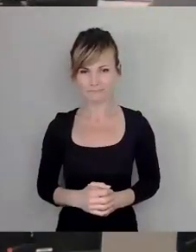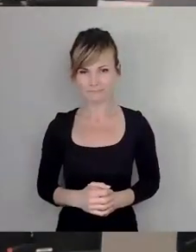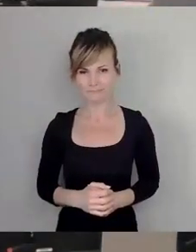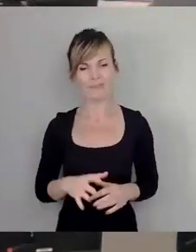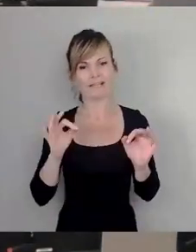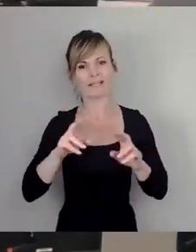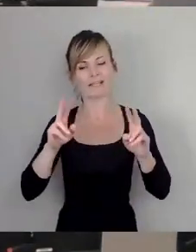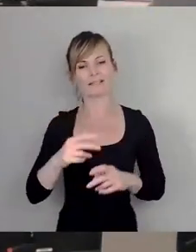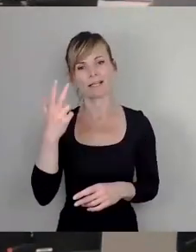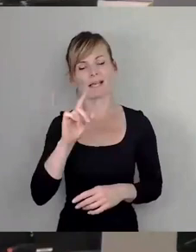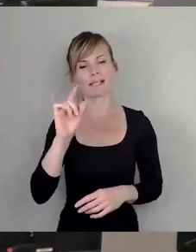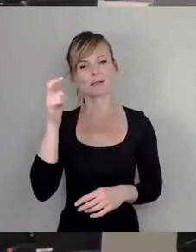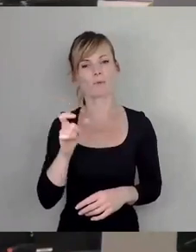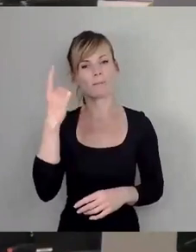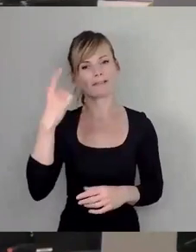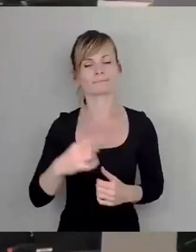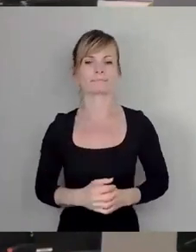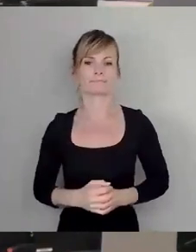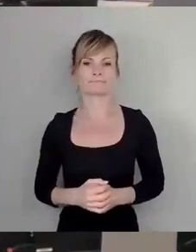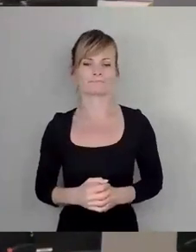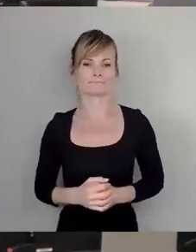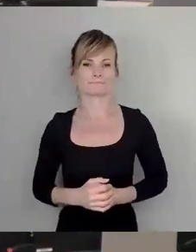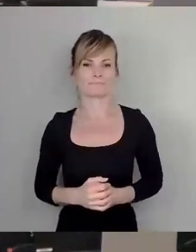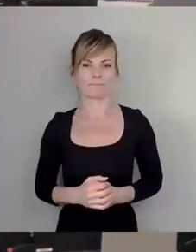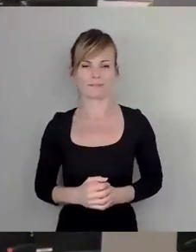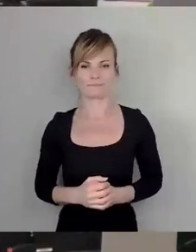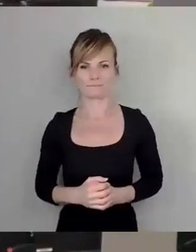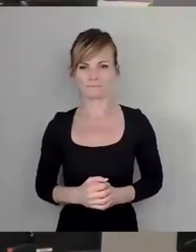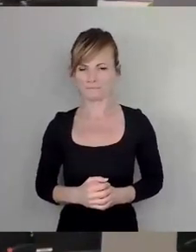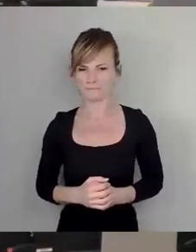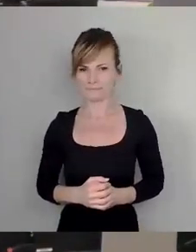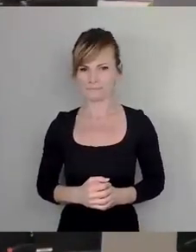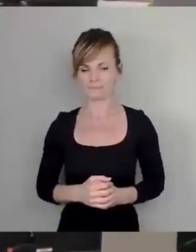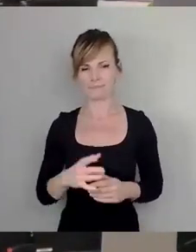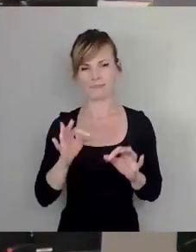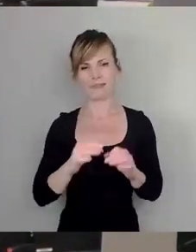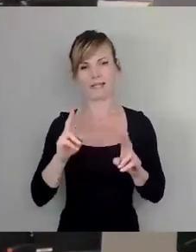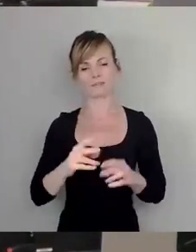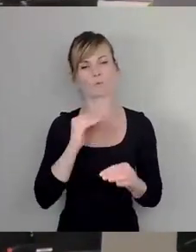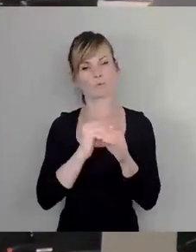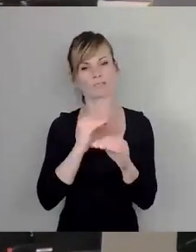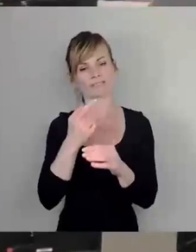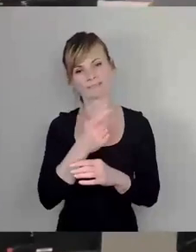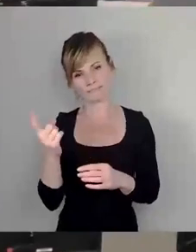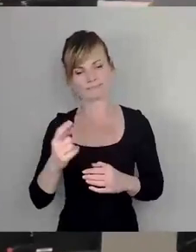erster Bürgermeister, sehr geehrte Kolleginnen und Kollegen, liebe